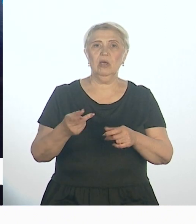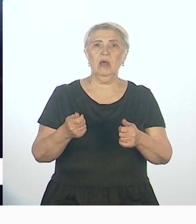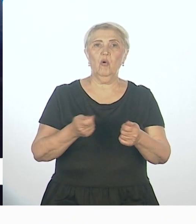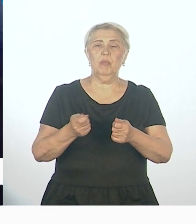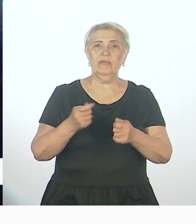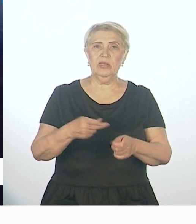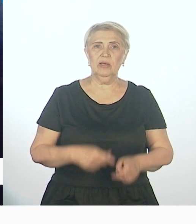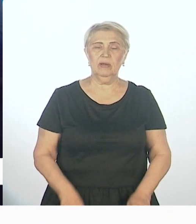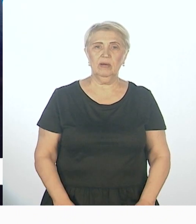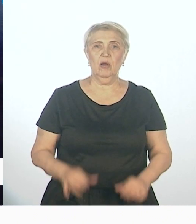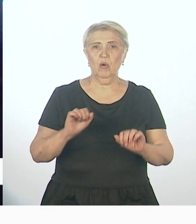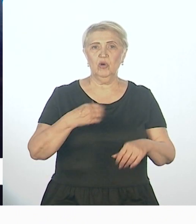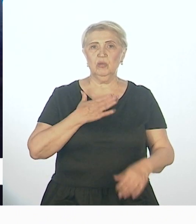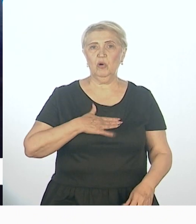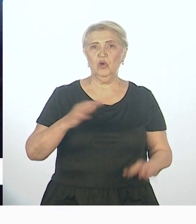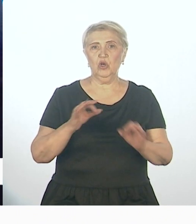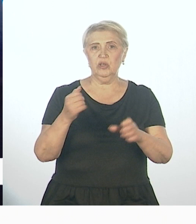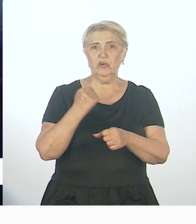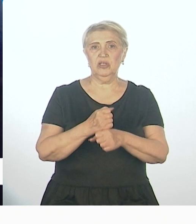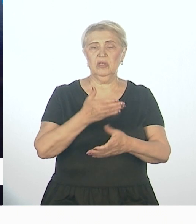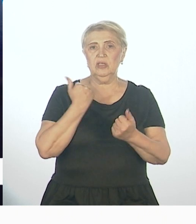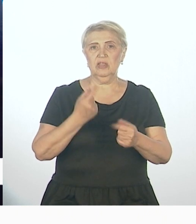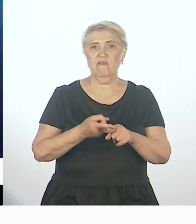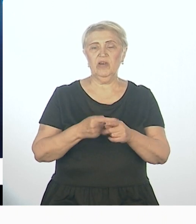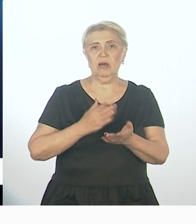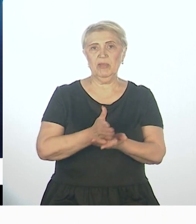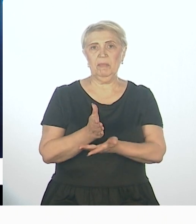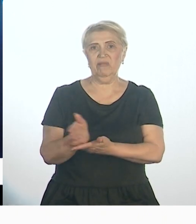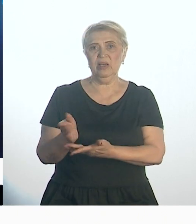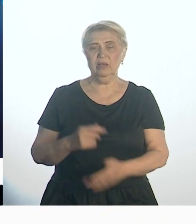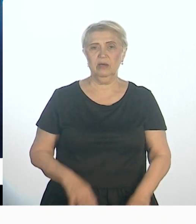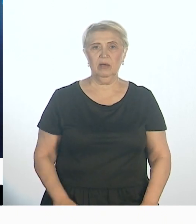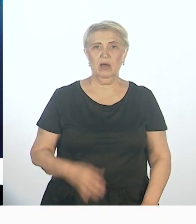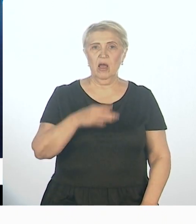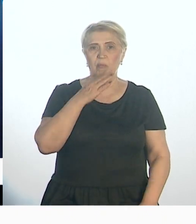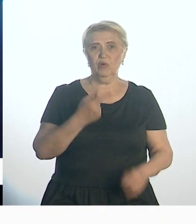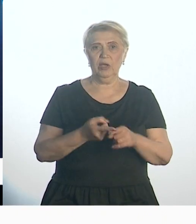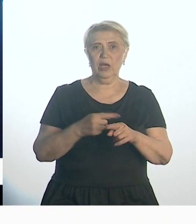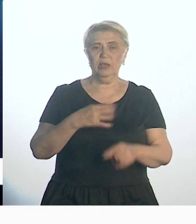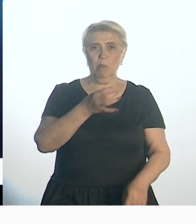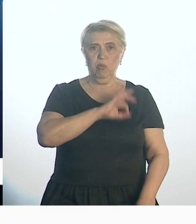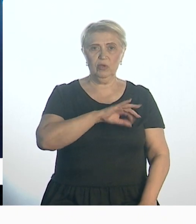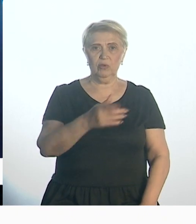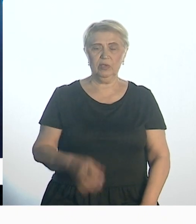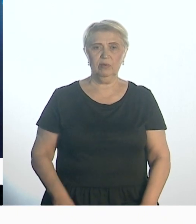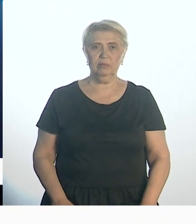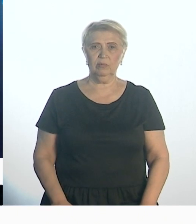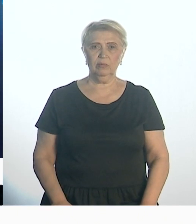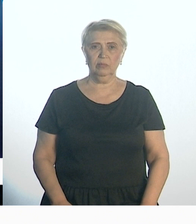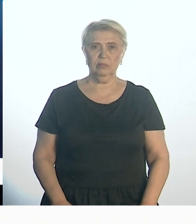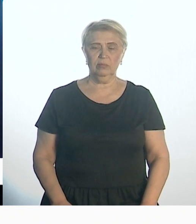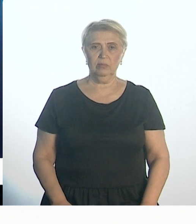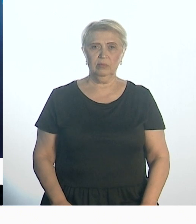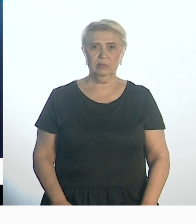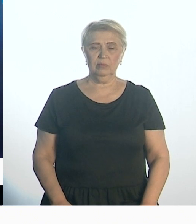сидеть и ничего не делать в этом направлении. И некоторые, я так понимаю, многие так этим и пользуются, возможности? раз полномочия перешли,